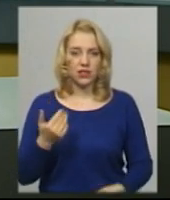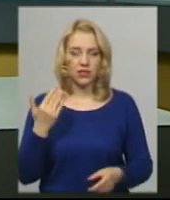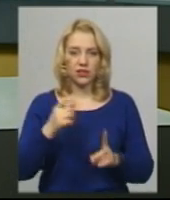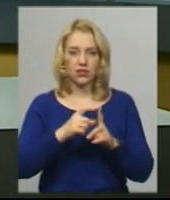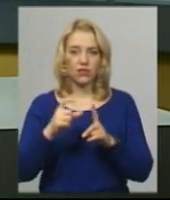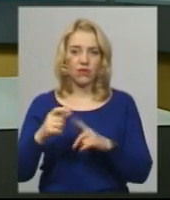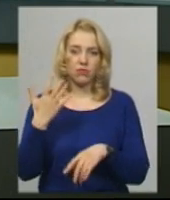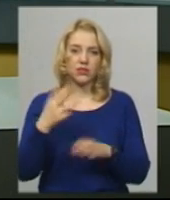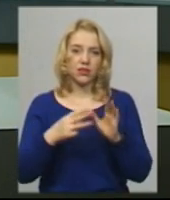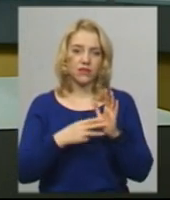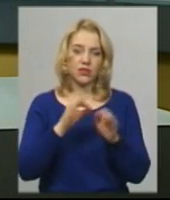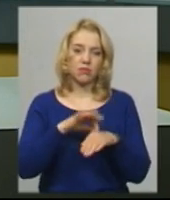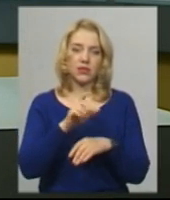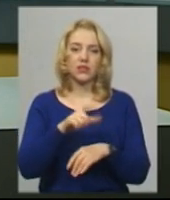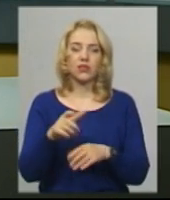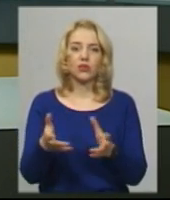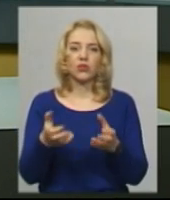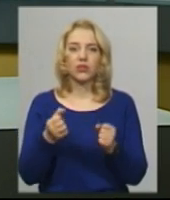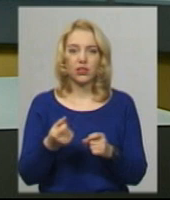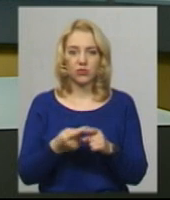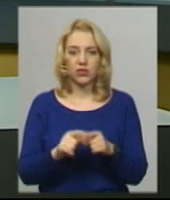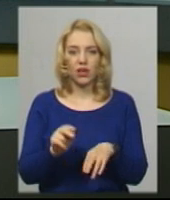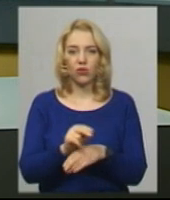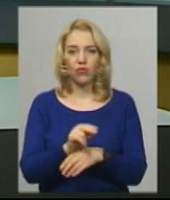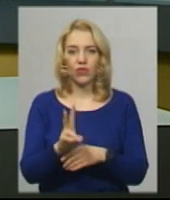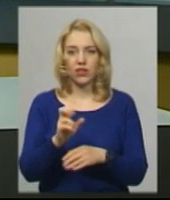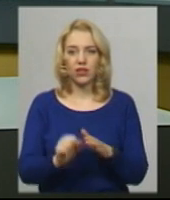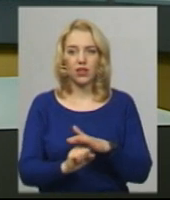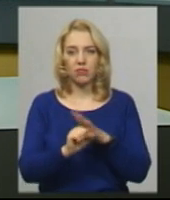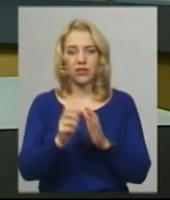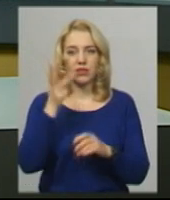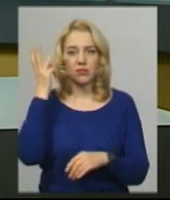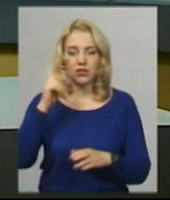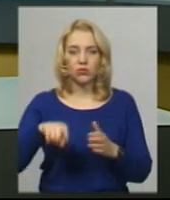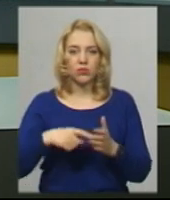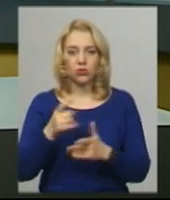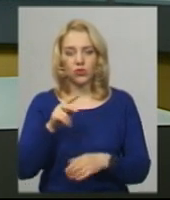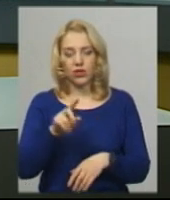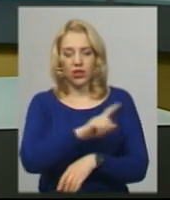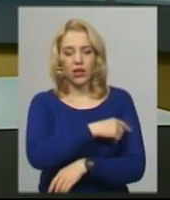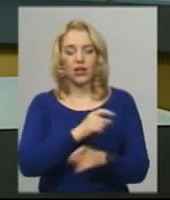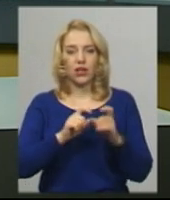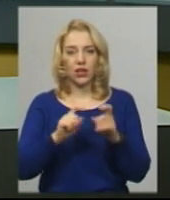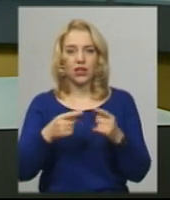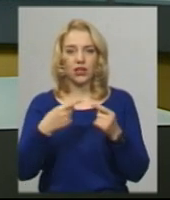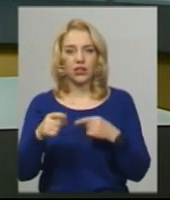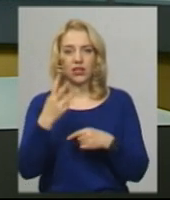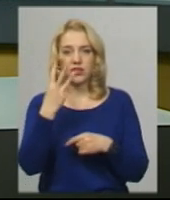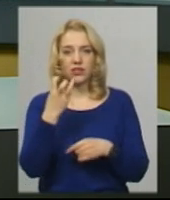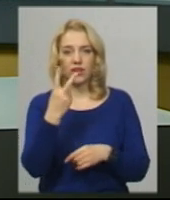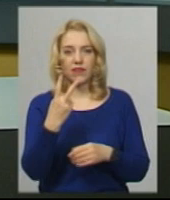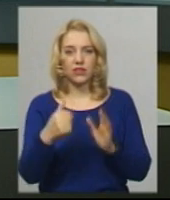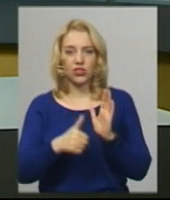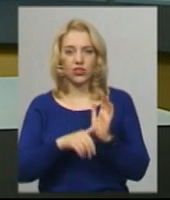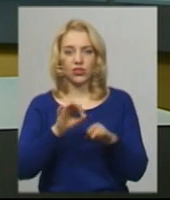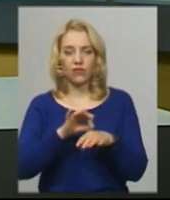58 пацієнтів отримують дане лікування на базі Хмельницької міської лікарні. Решта 236 хворих лікуються